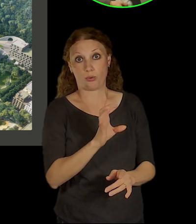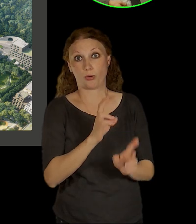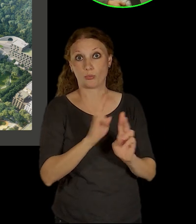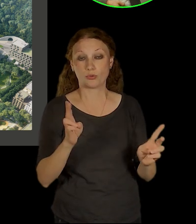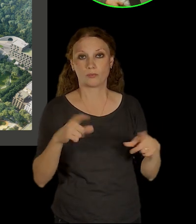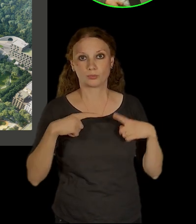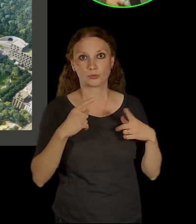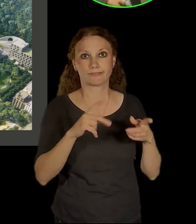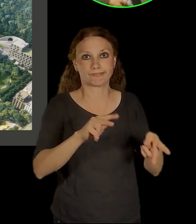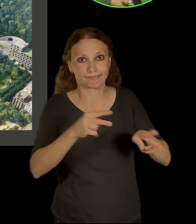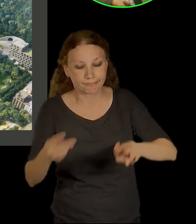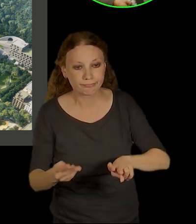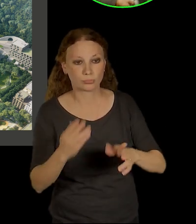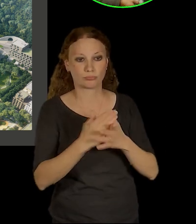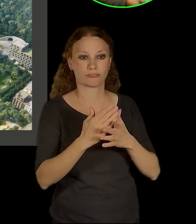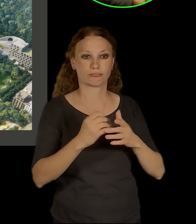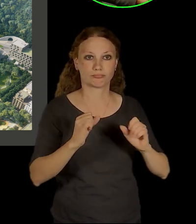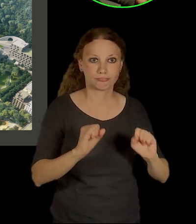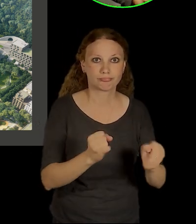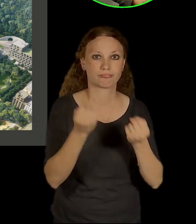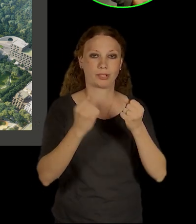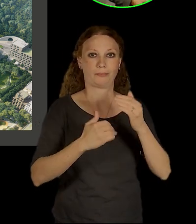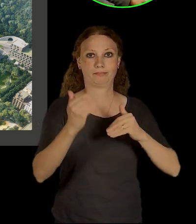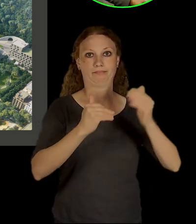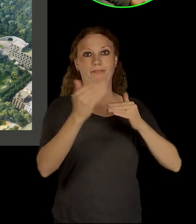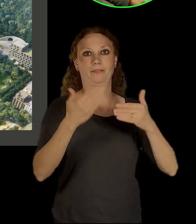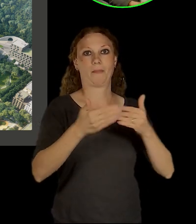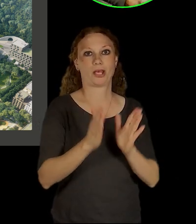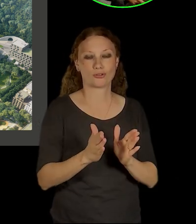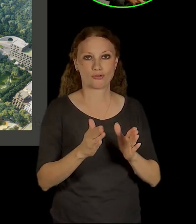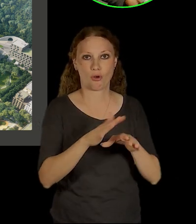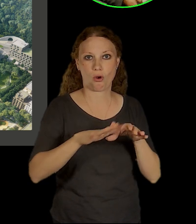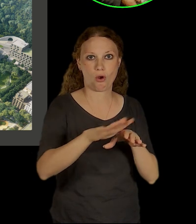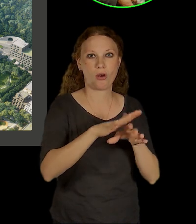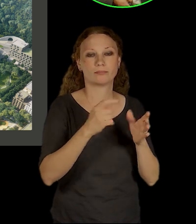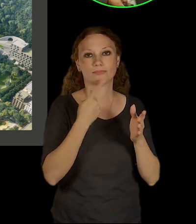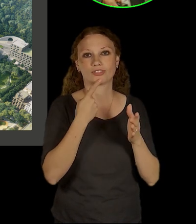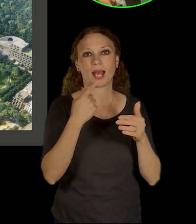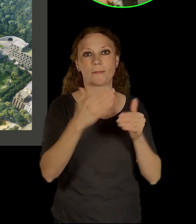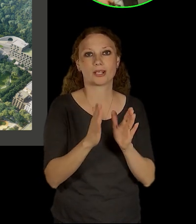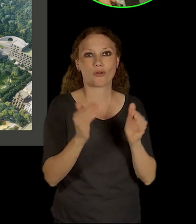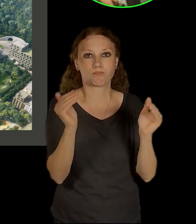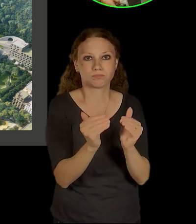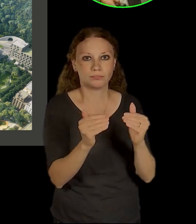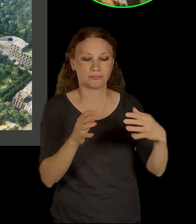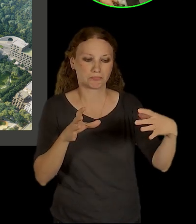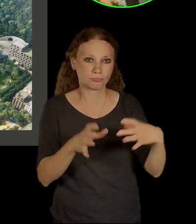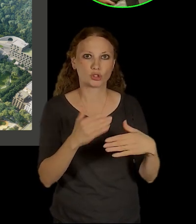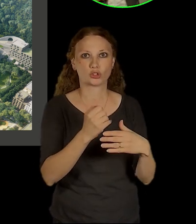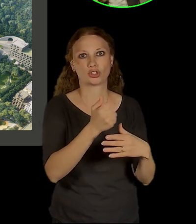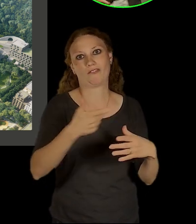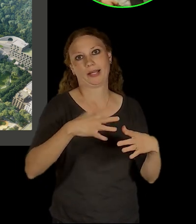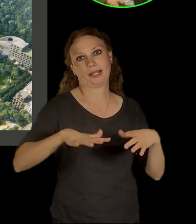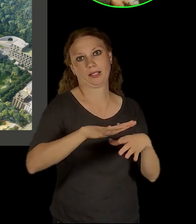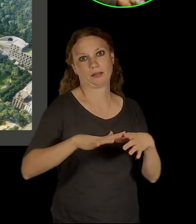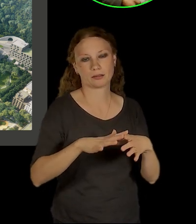tomu, aby tam vzniklo město, město nejlépe krátkých vzdáleností a právě díky té dostupnosti hromadné dopravy,